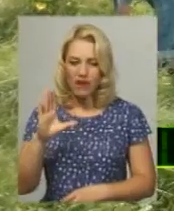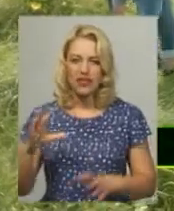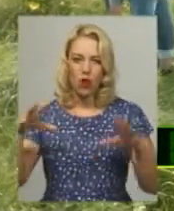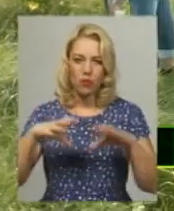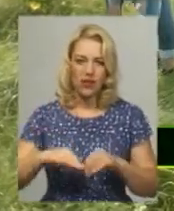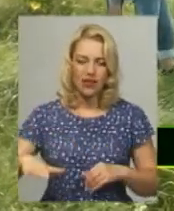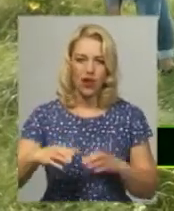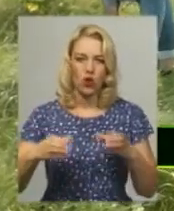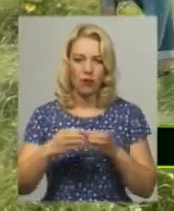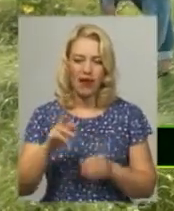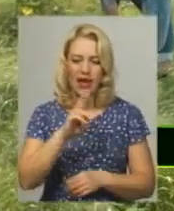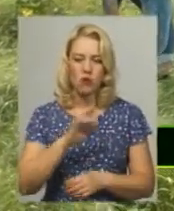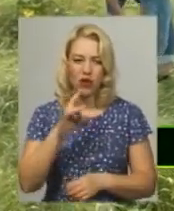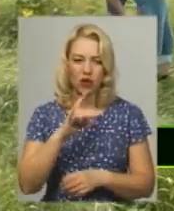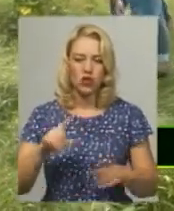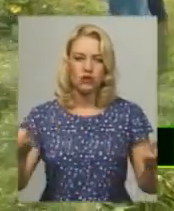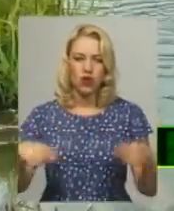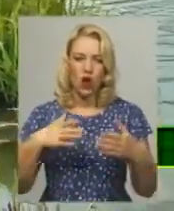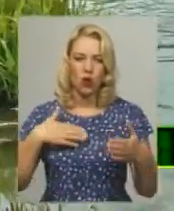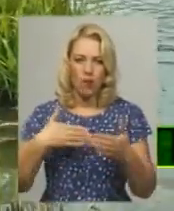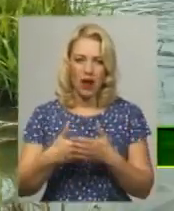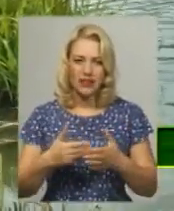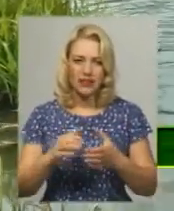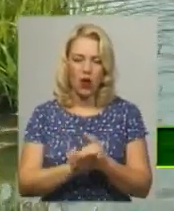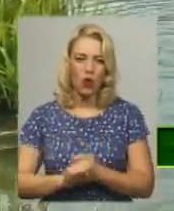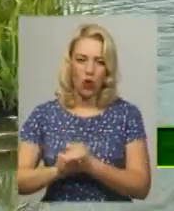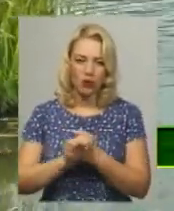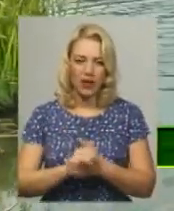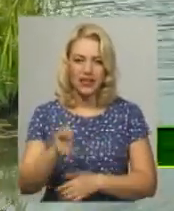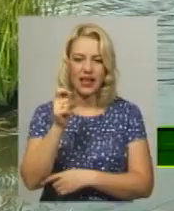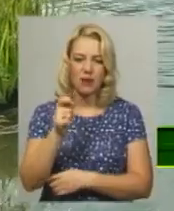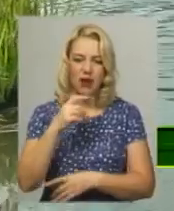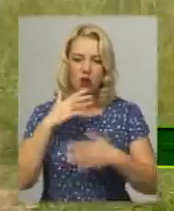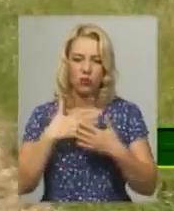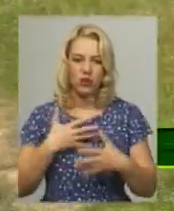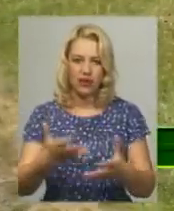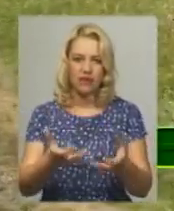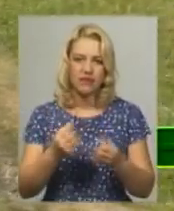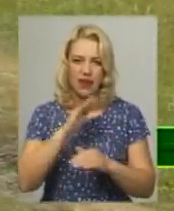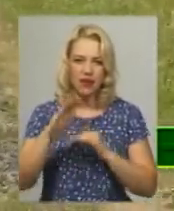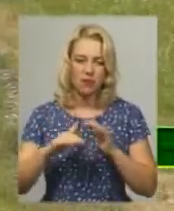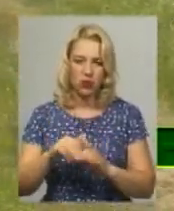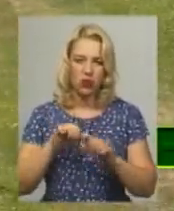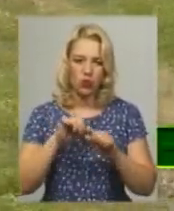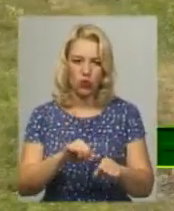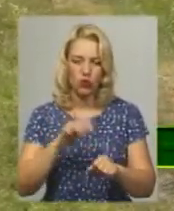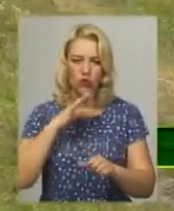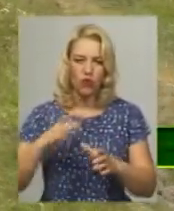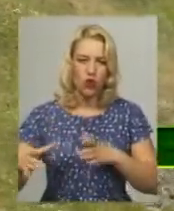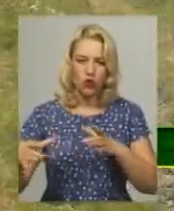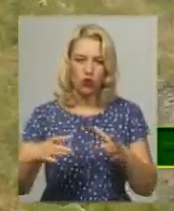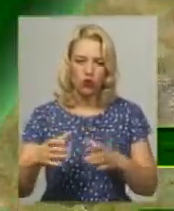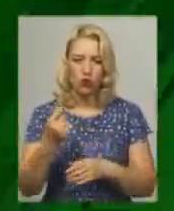Єрмолинецького району створили громадське об'єднання рибалок-любителів та взяли під свою опіку і охорону водойму площою 11